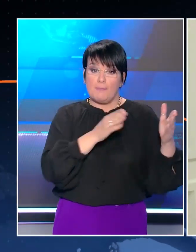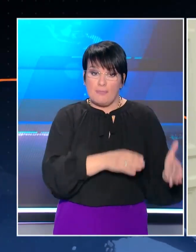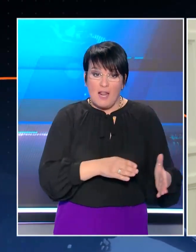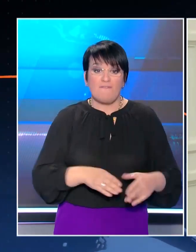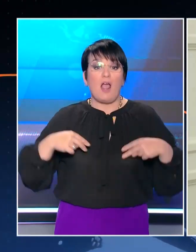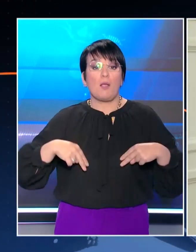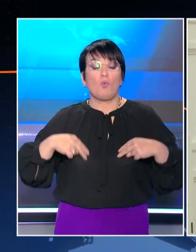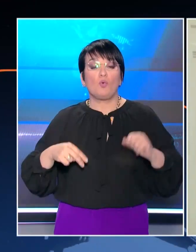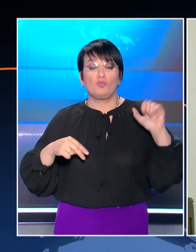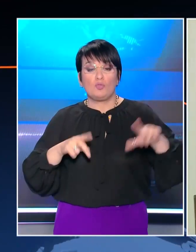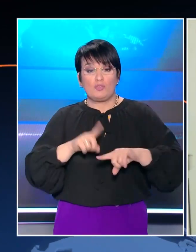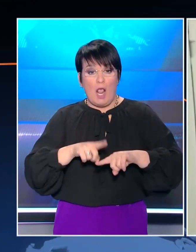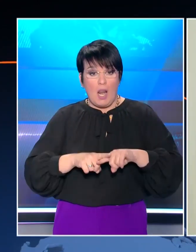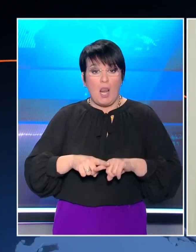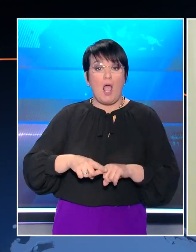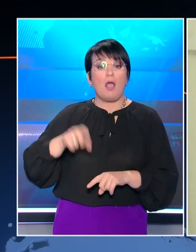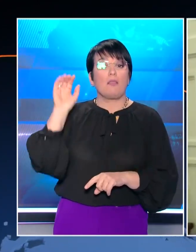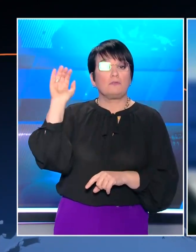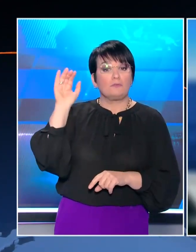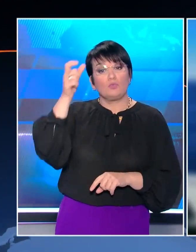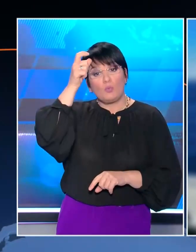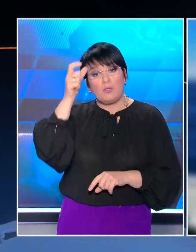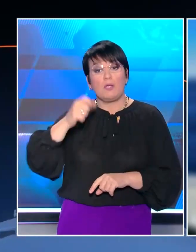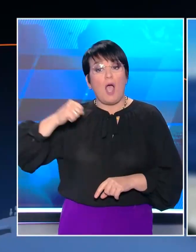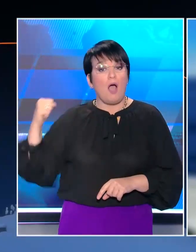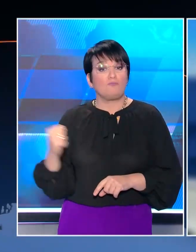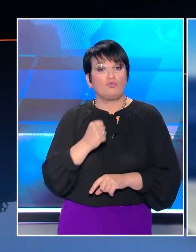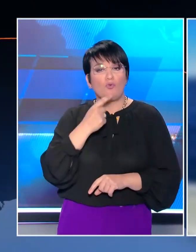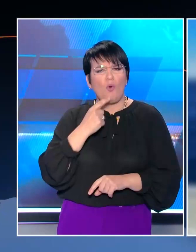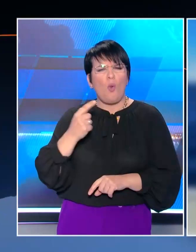την κλιμακούμενη επιθετικότητά της έστειλον ο Νίκος Δένδιας,